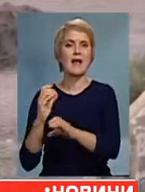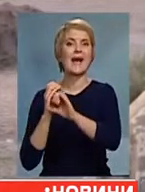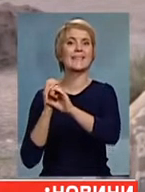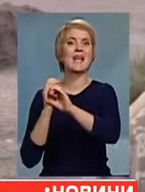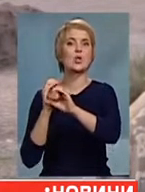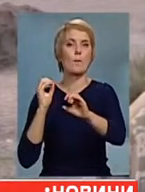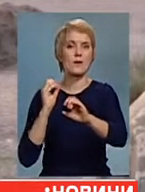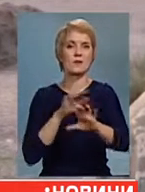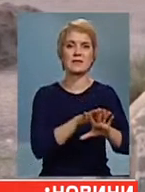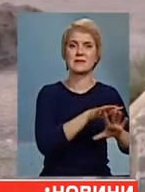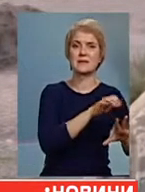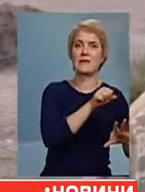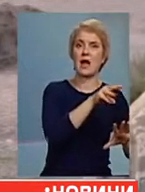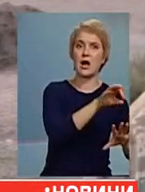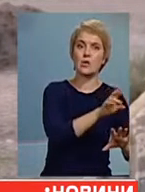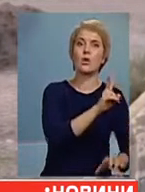гранатомету сили АТО в Кримському, що на Луганщині.